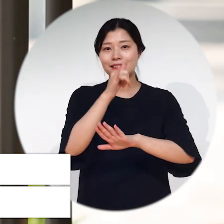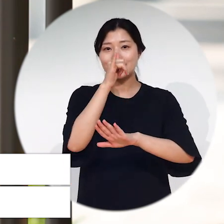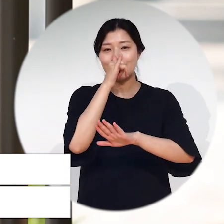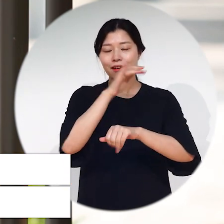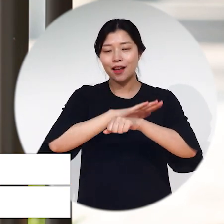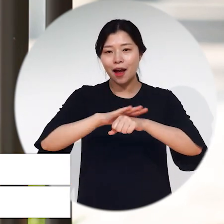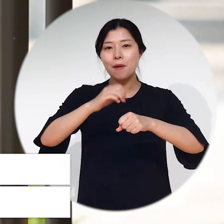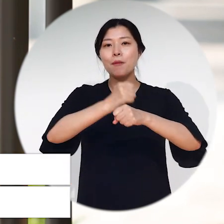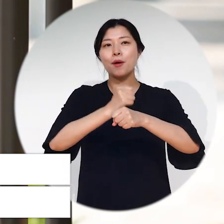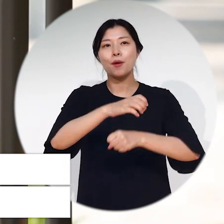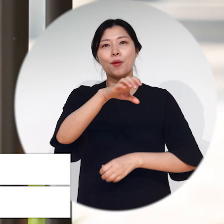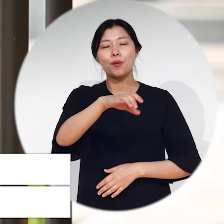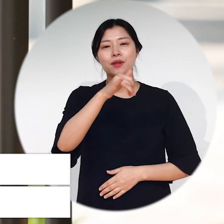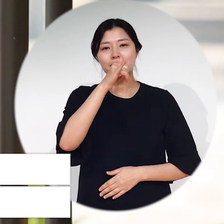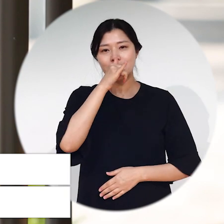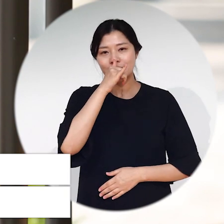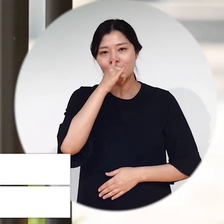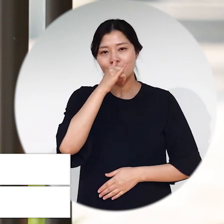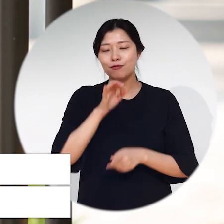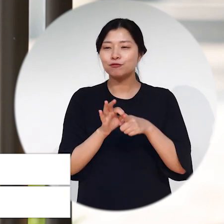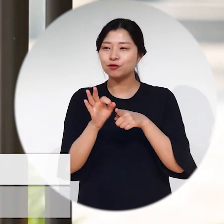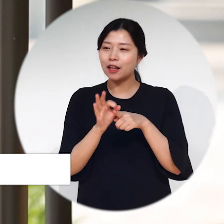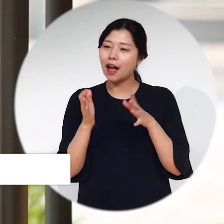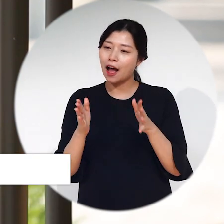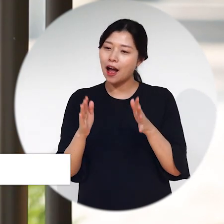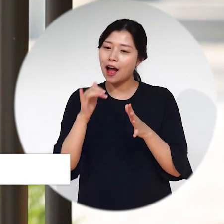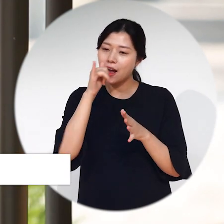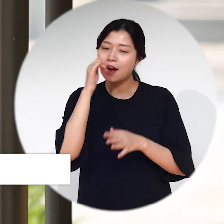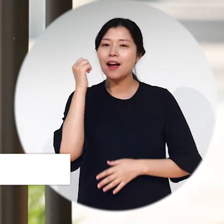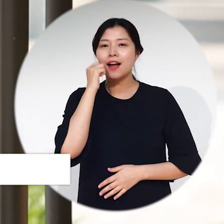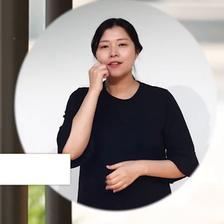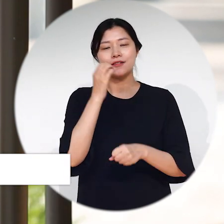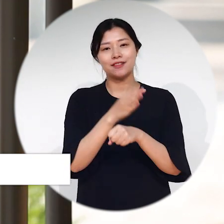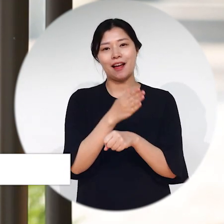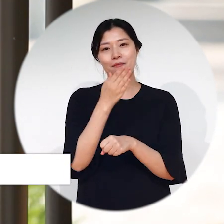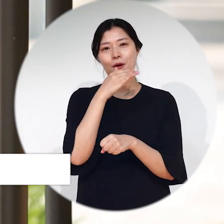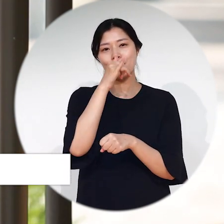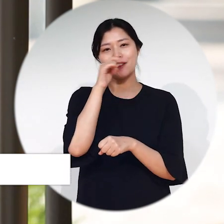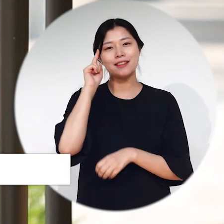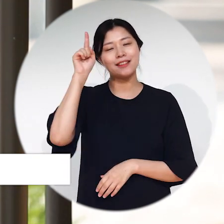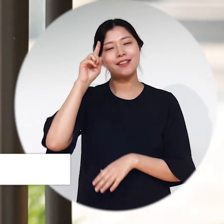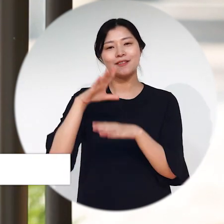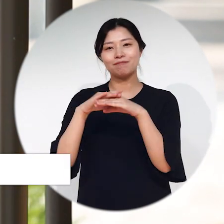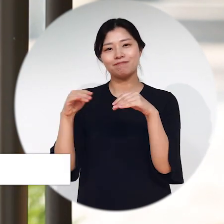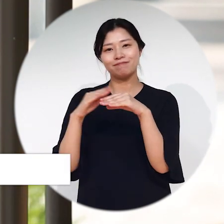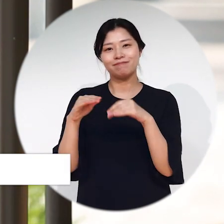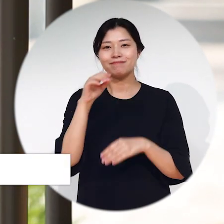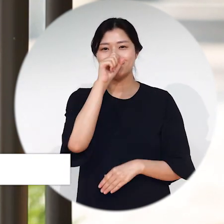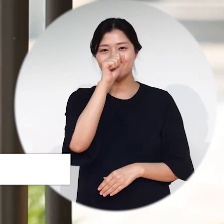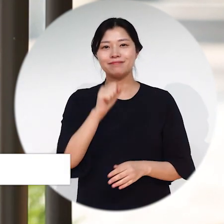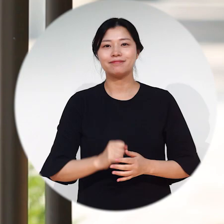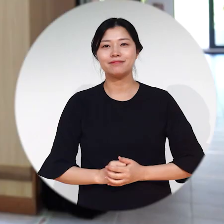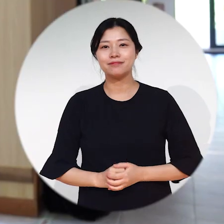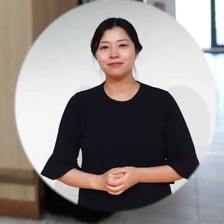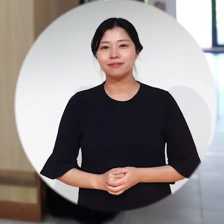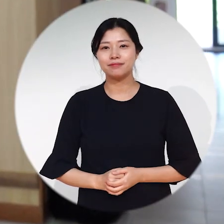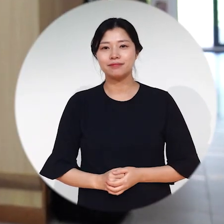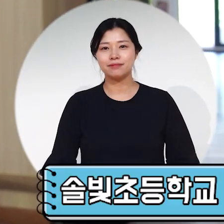가꿔진 정원에서 애들이랑 수다도 떨고 간식도 사 먹고 해서 스트레스도 풀리고 좋은 것 같습니다.